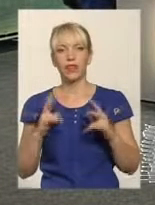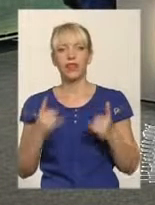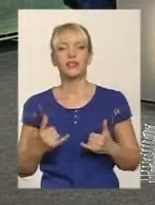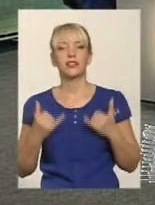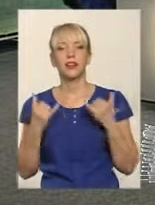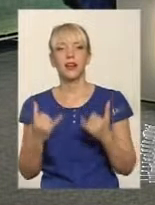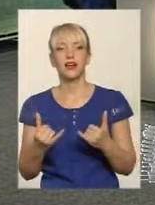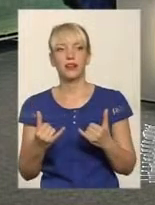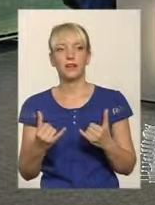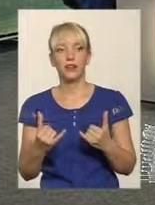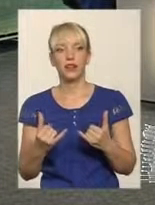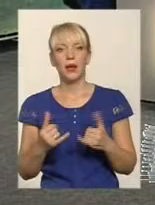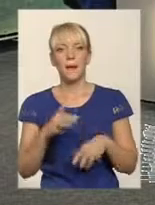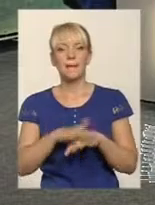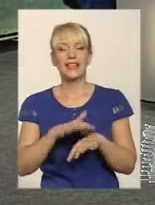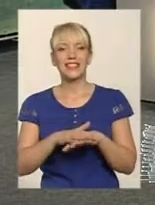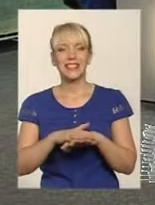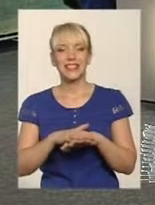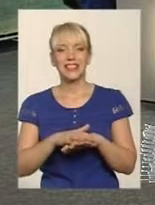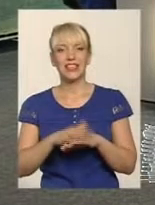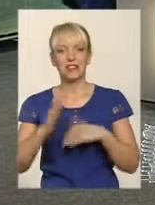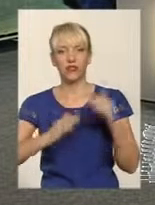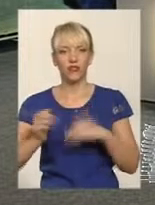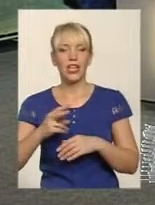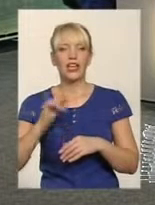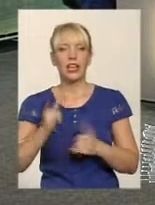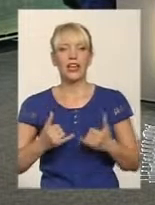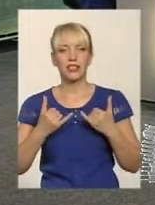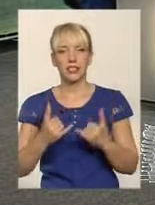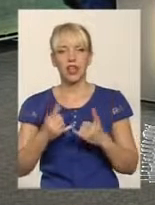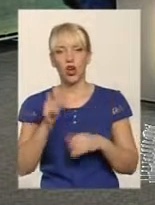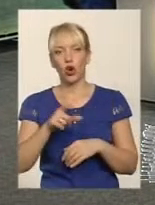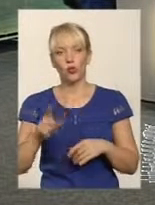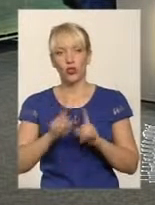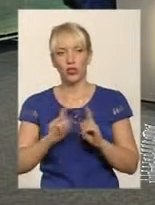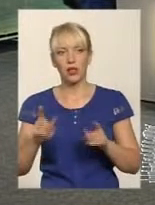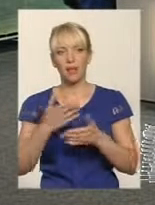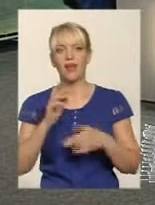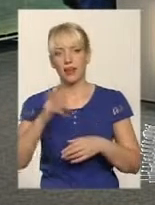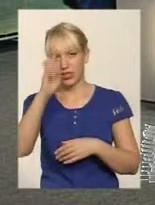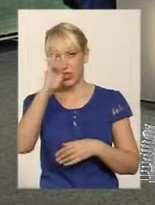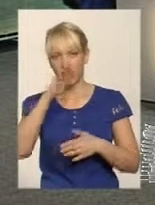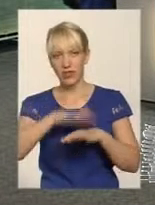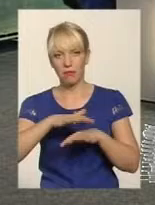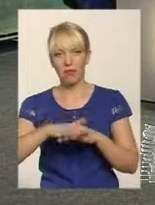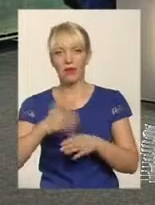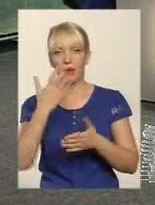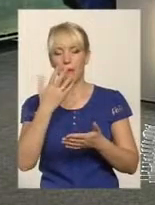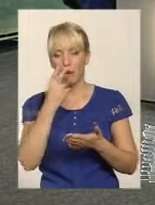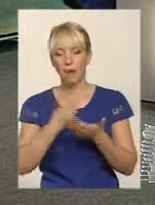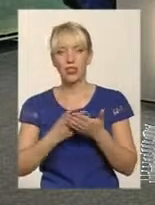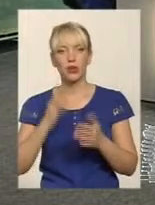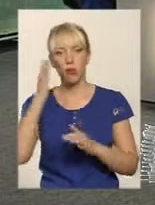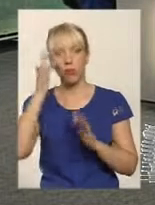банкірів і як для громадян особливо. Тому що ми, державні банки, бачимо за собою мету